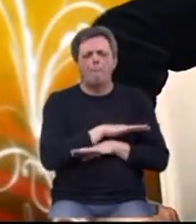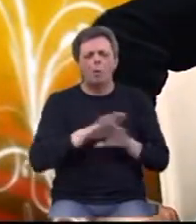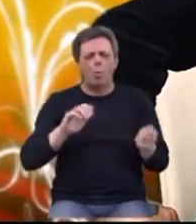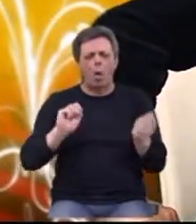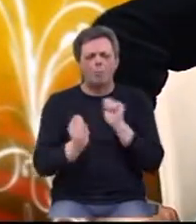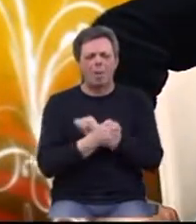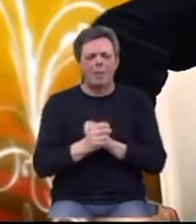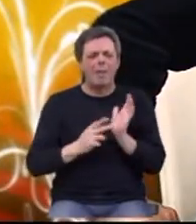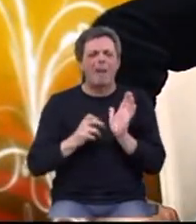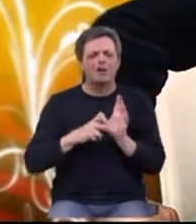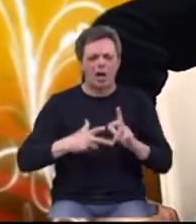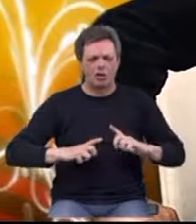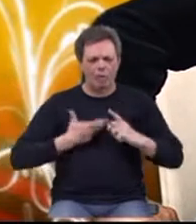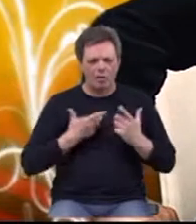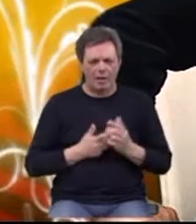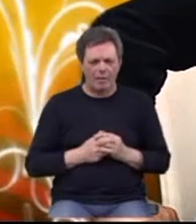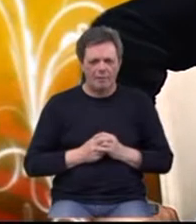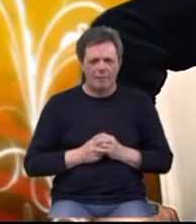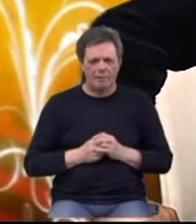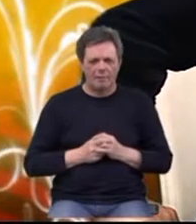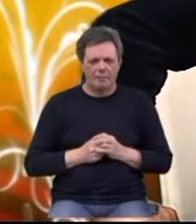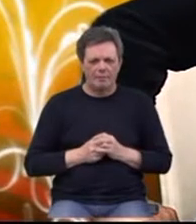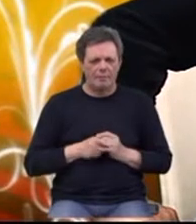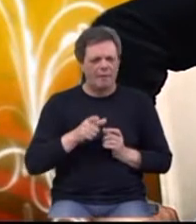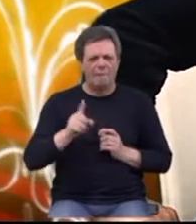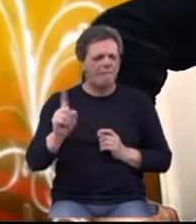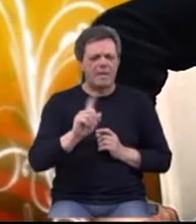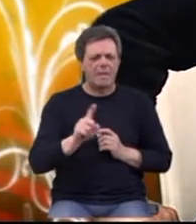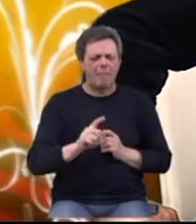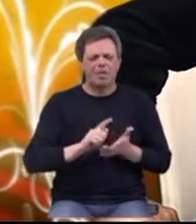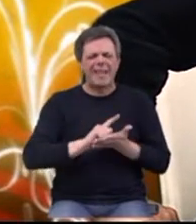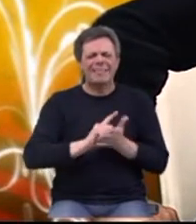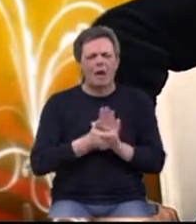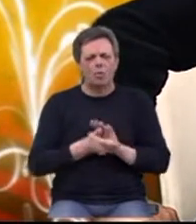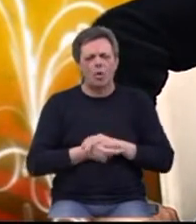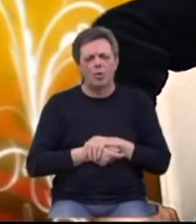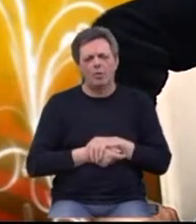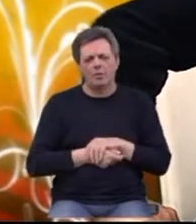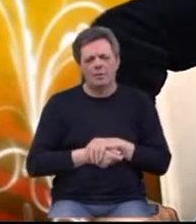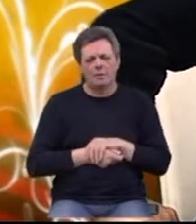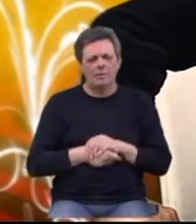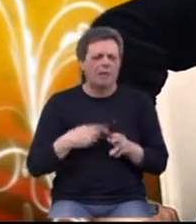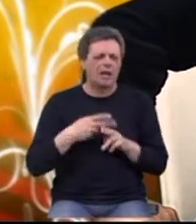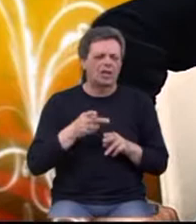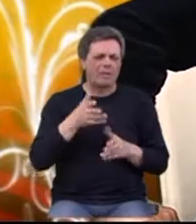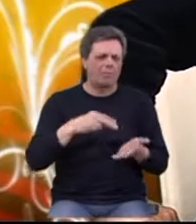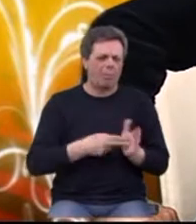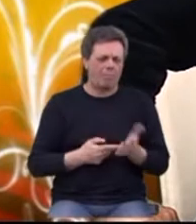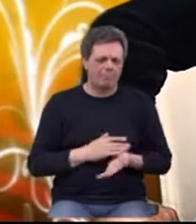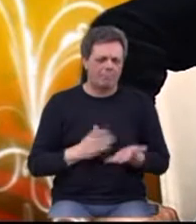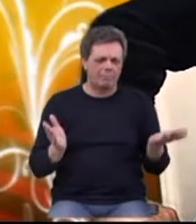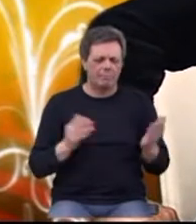promjeni načina života. Dakle, vi ne možete trenutno rješavati taj problem.